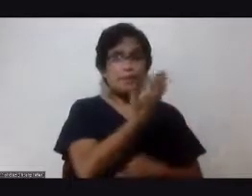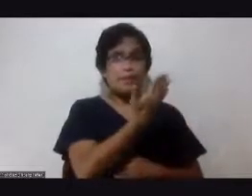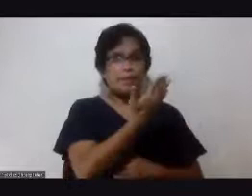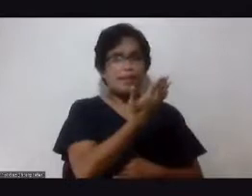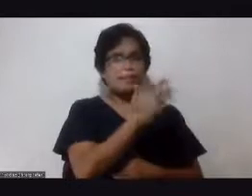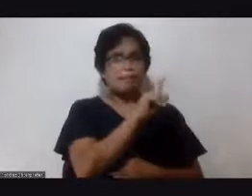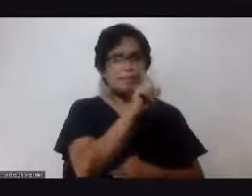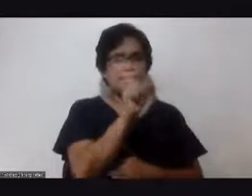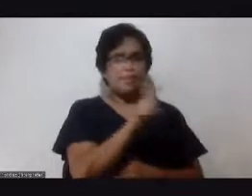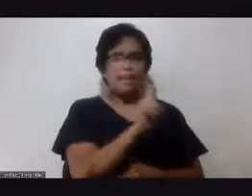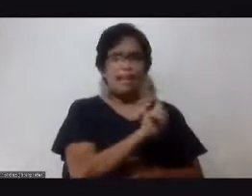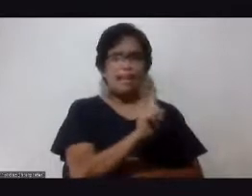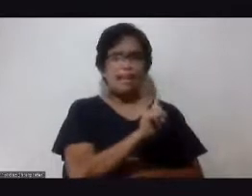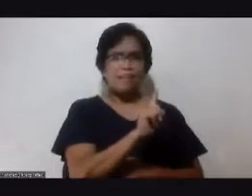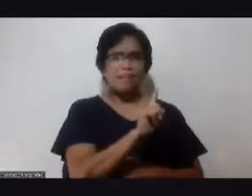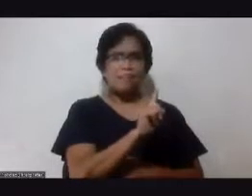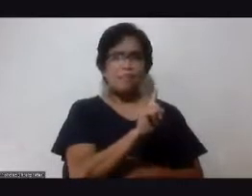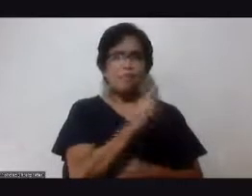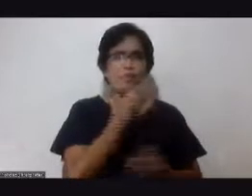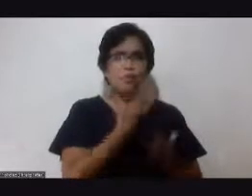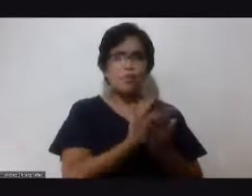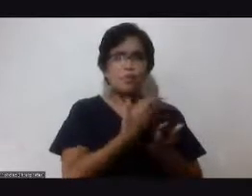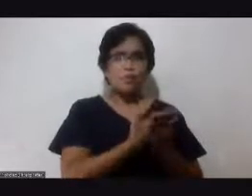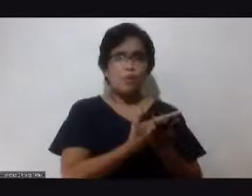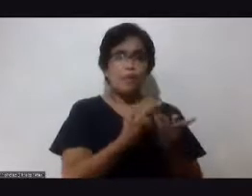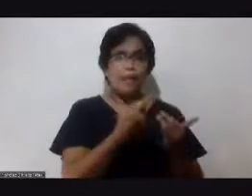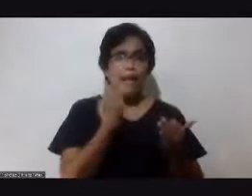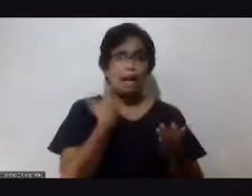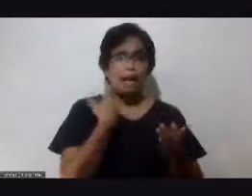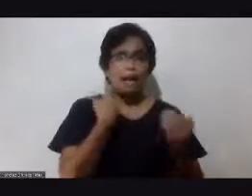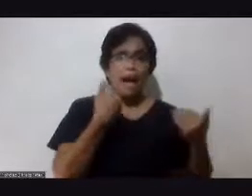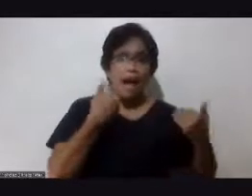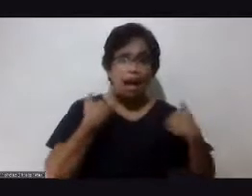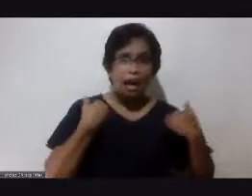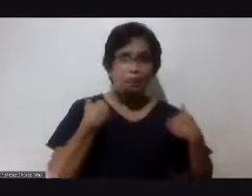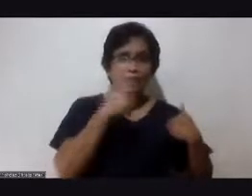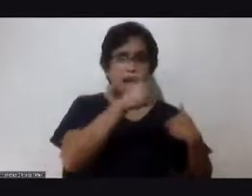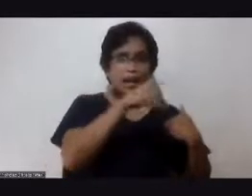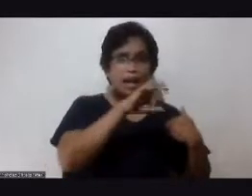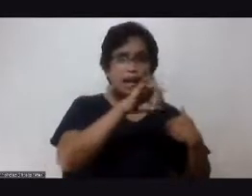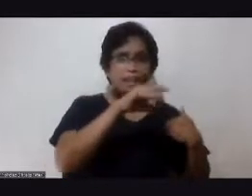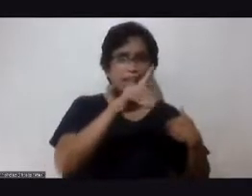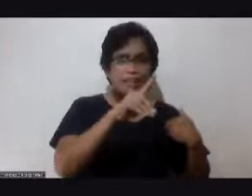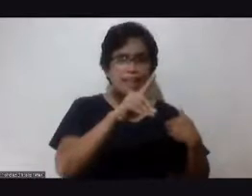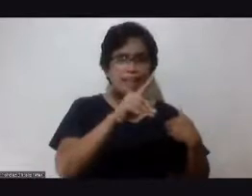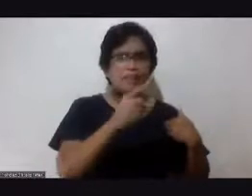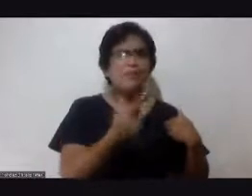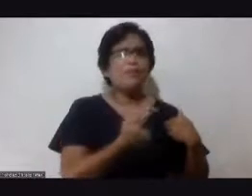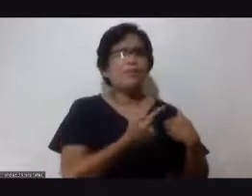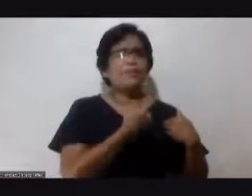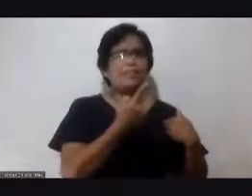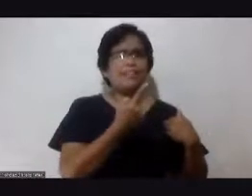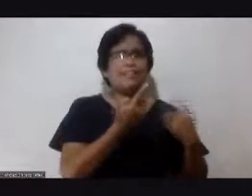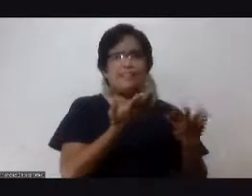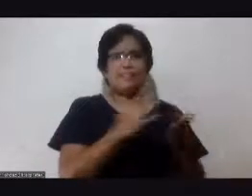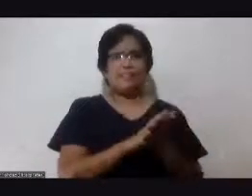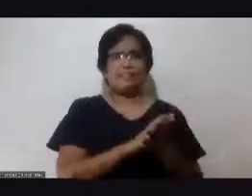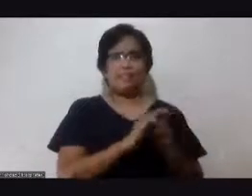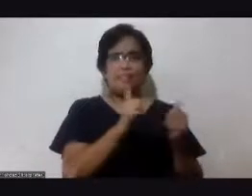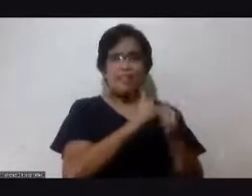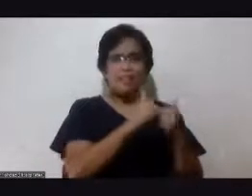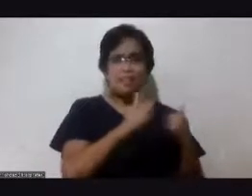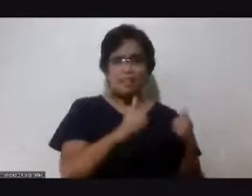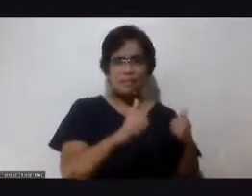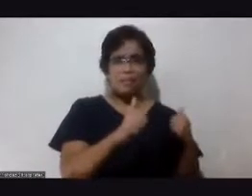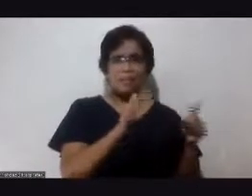lang po ano po ba maganda sa merong acid anong lagi po kasing sumusumpong iniwasan ko naman po yung mga